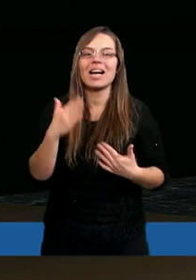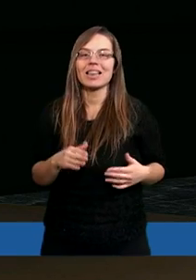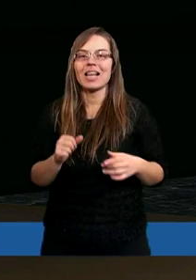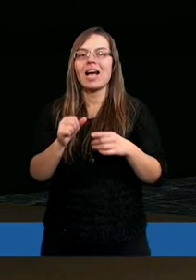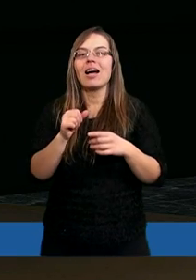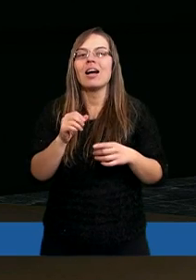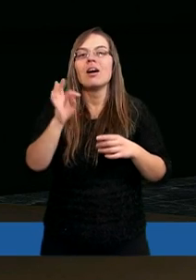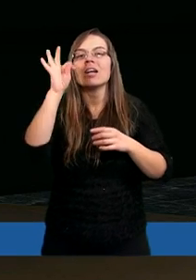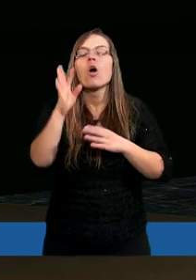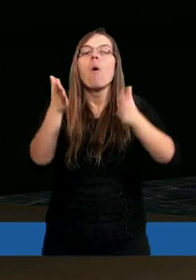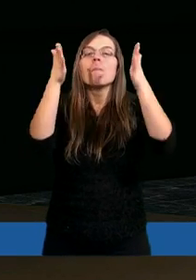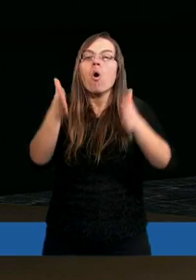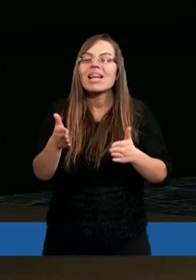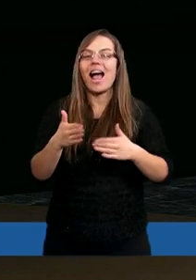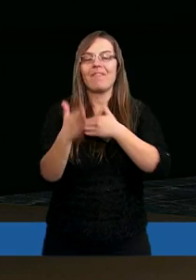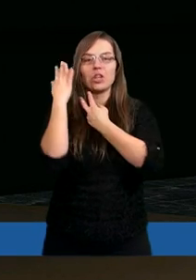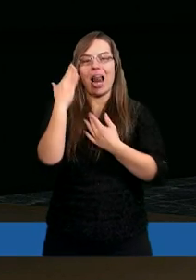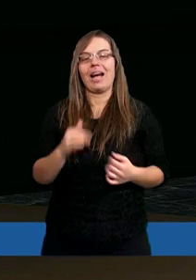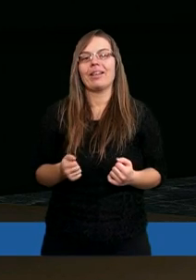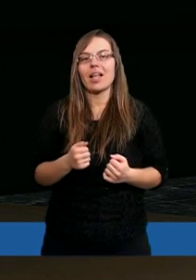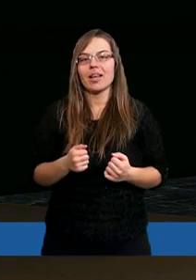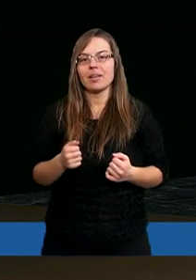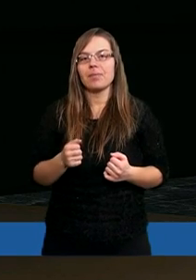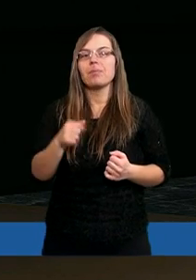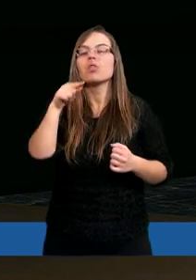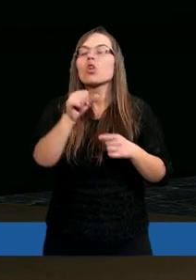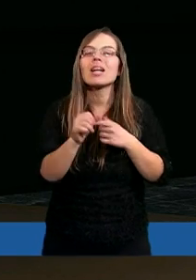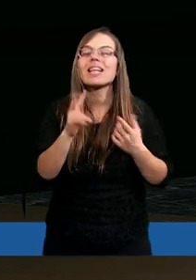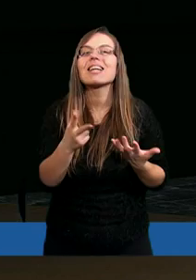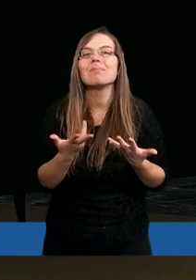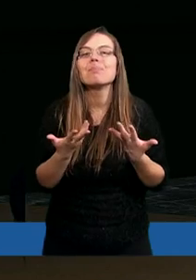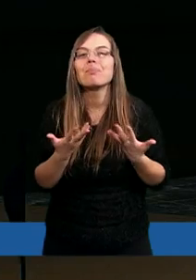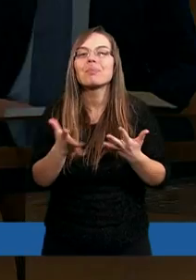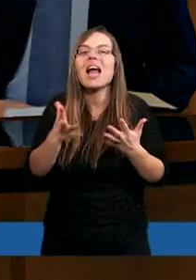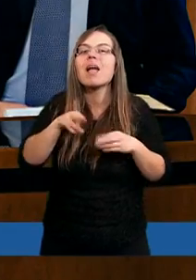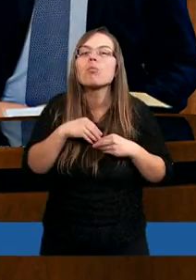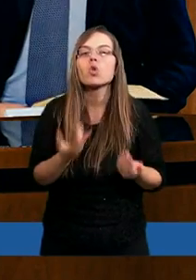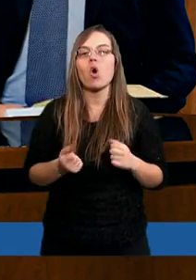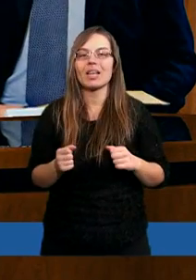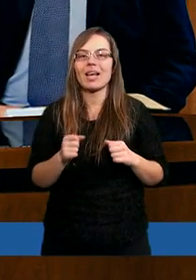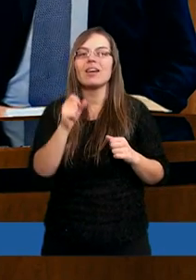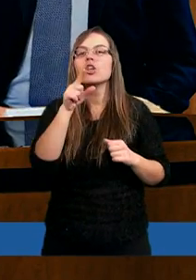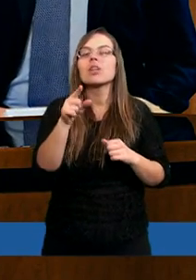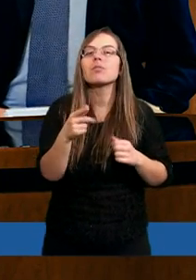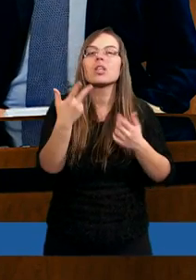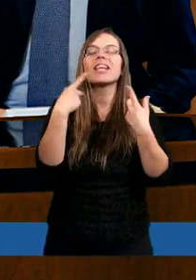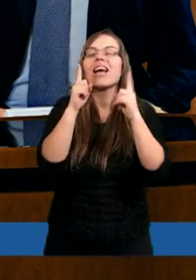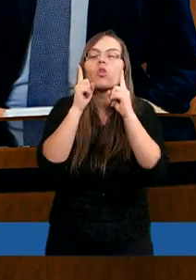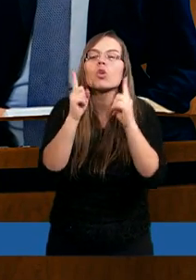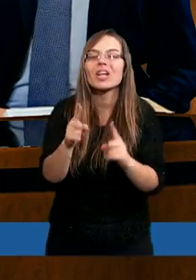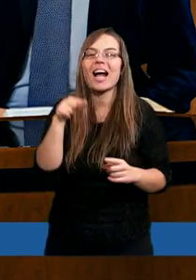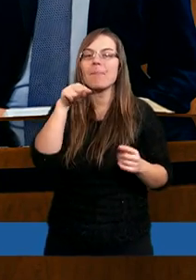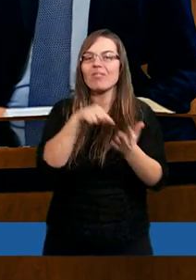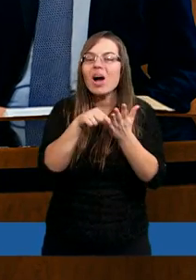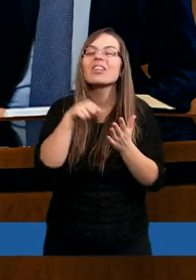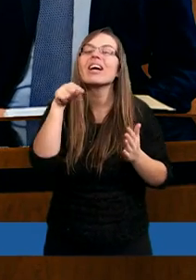postawy. To jest zadziwiające, że my możemy ludzie grzeszni nie